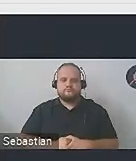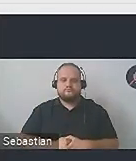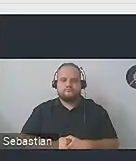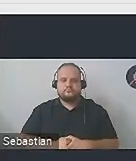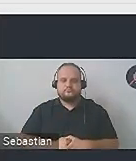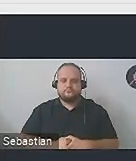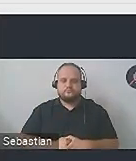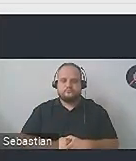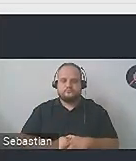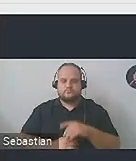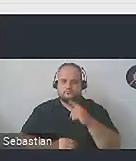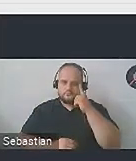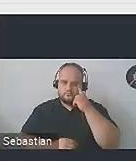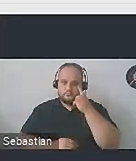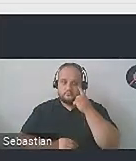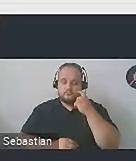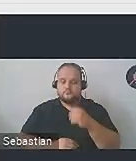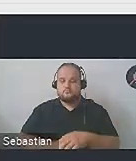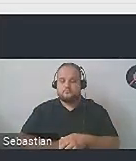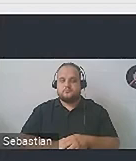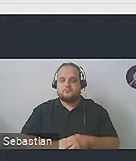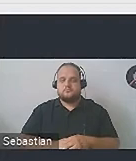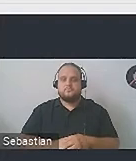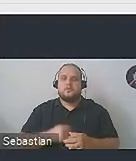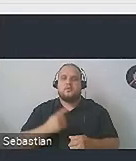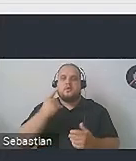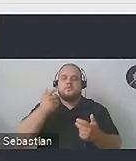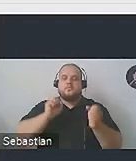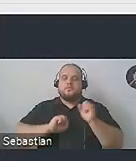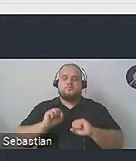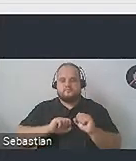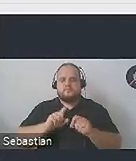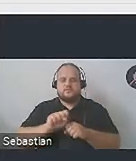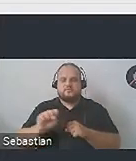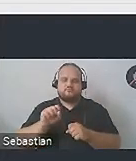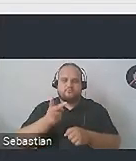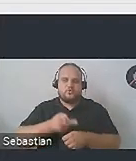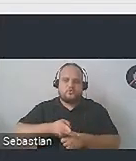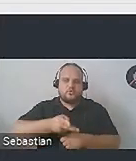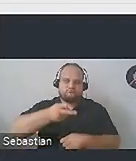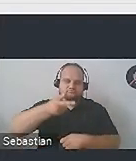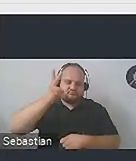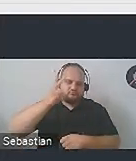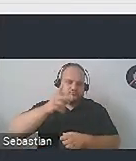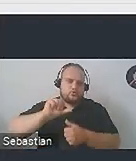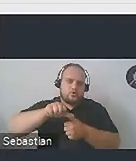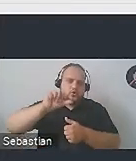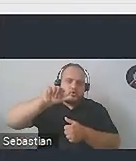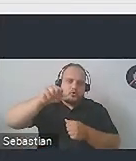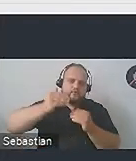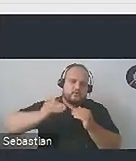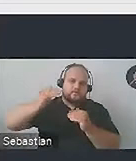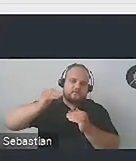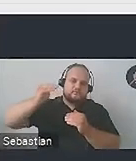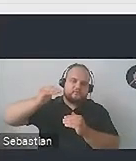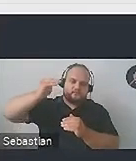Dobra, o tym, że liczba osób niepełnosprawnych stale rośnie, to już mówiłam i wynika to w dużej mierze po